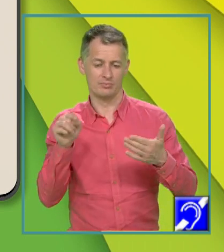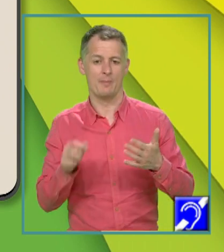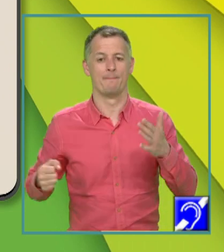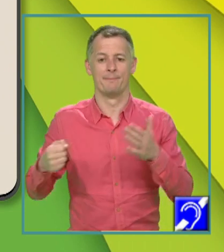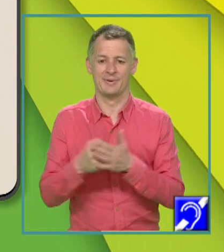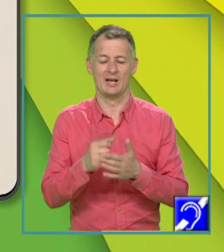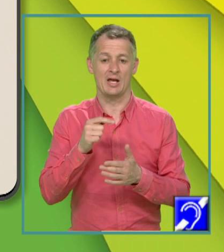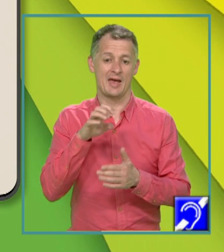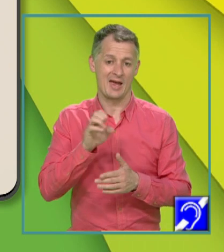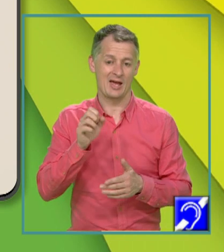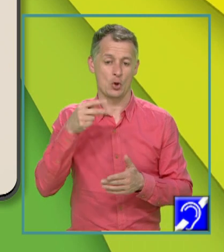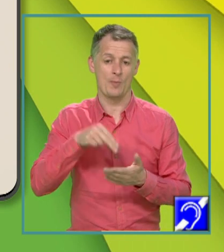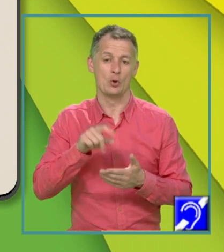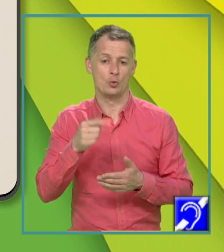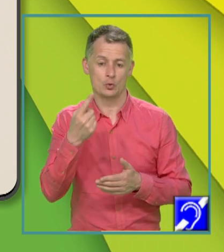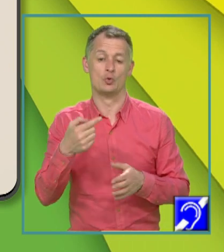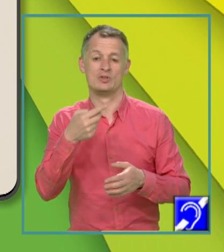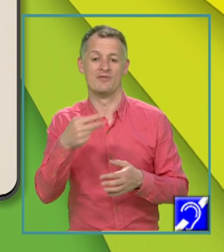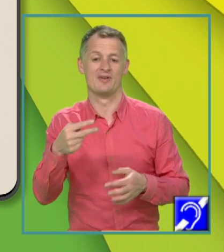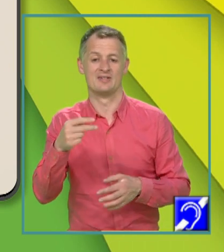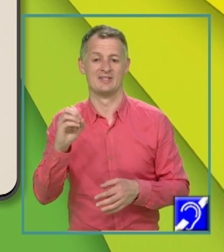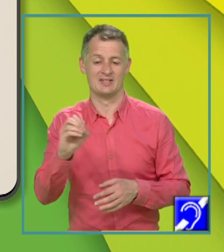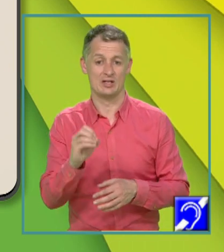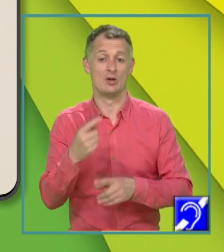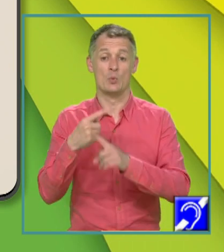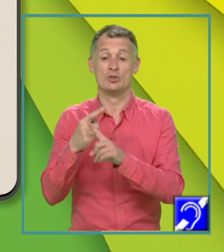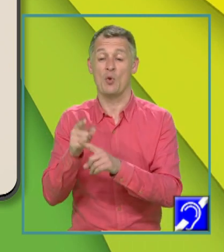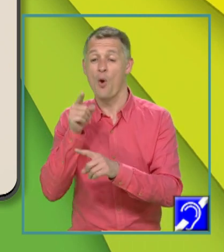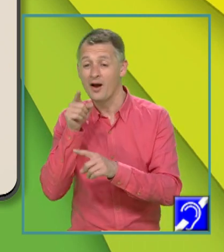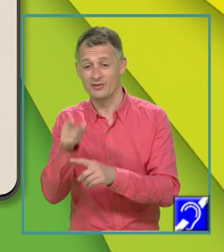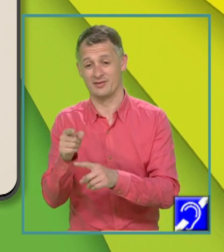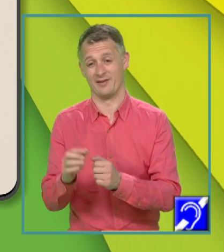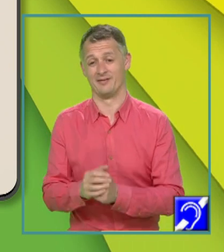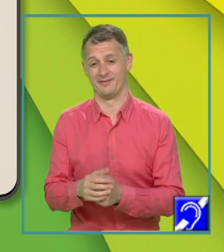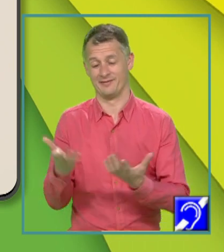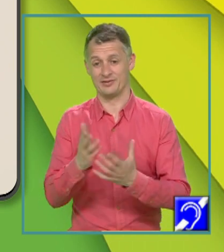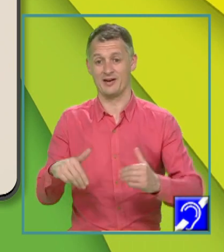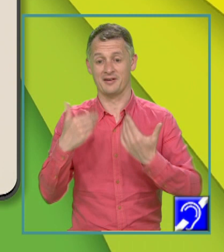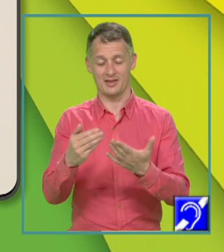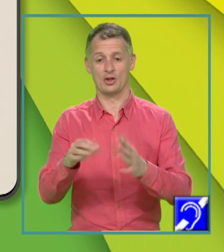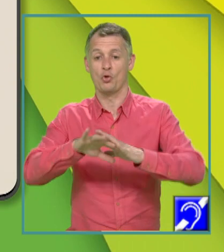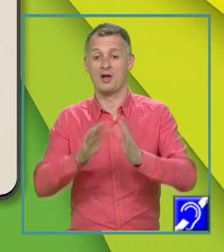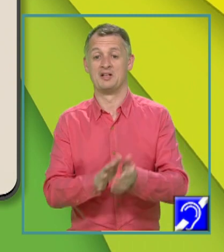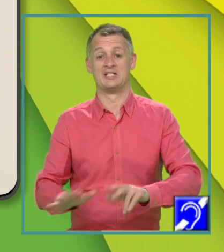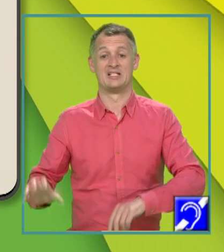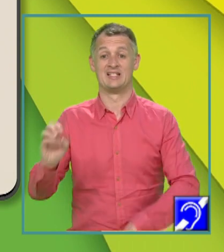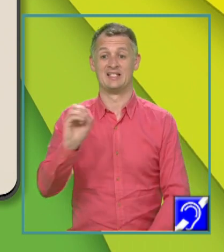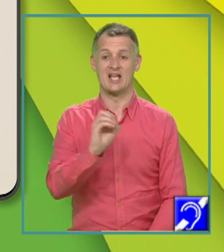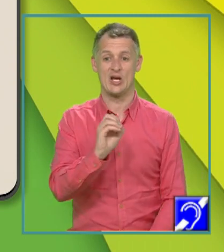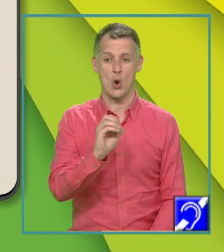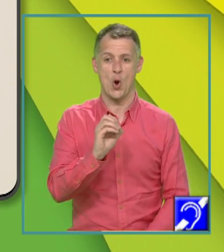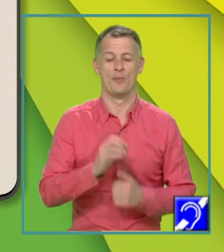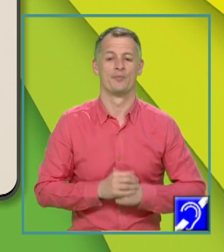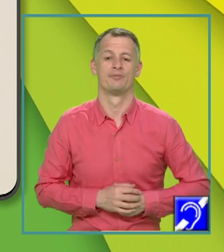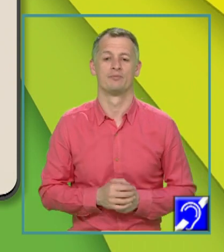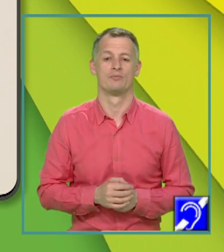2021 va fi 0 înmulțit cu acest produs, ceea ce va da 0. Mai departe, vom